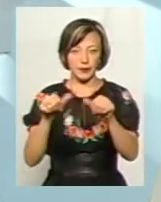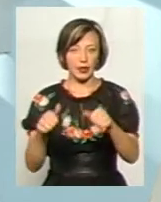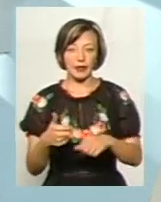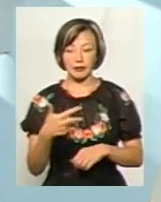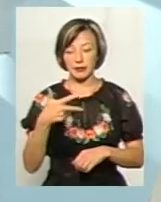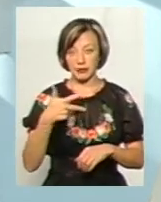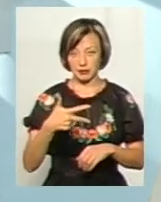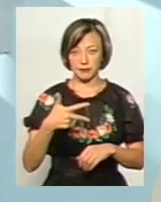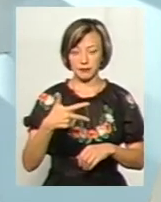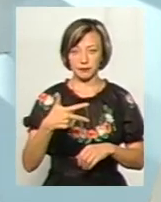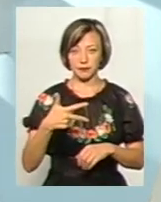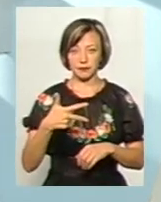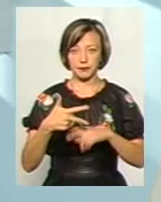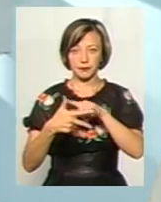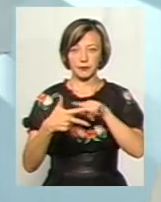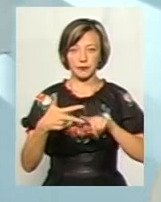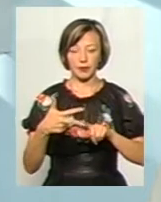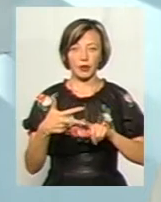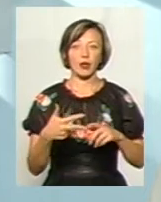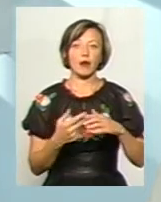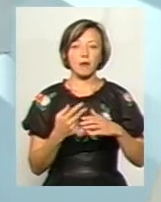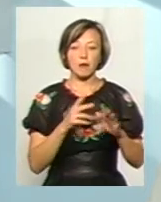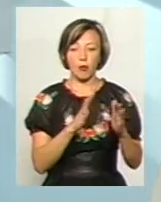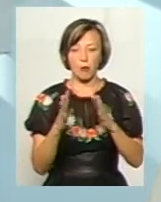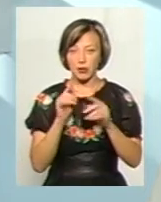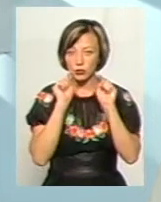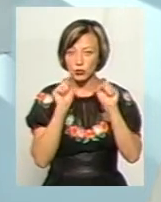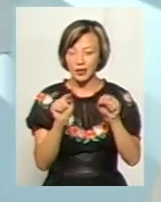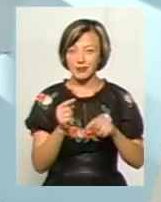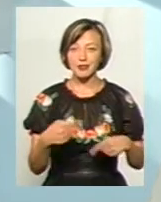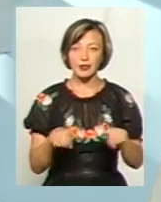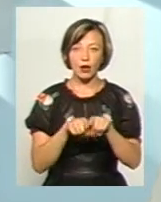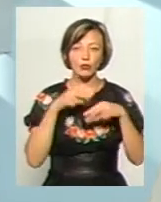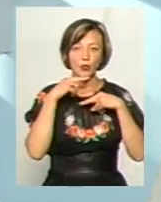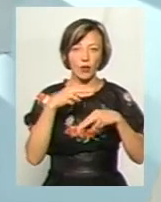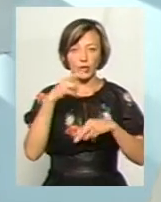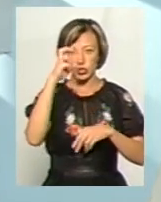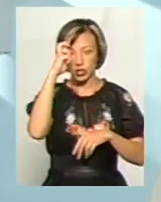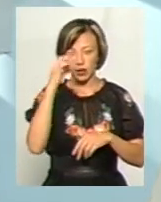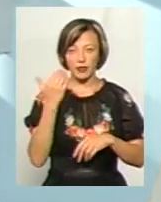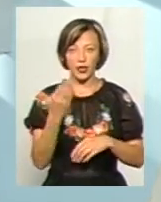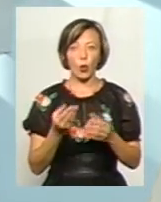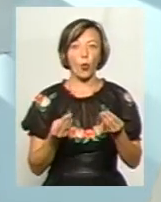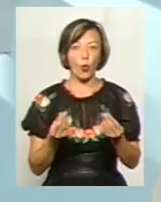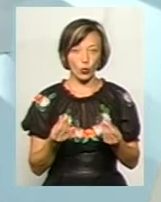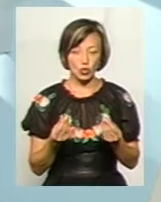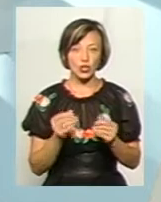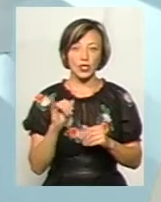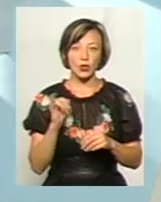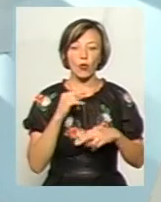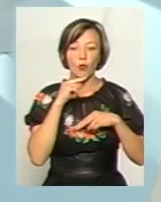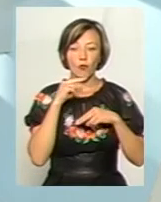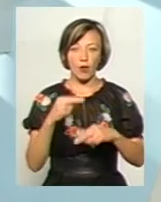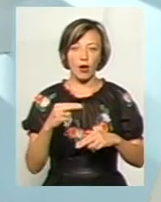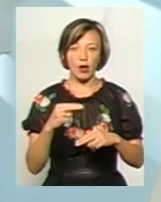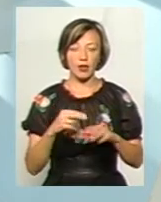цих трьох речах, на цих трьох моментах зосередиться також увага держави і її кошти, і увага